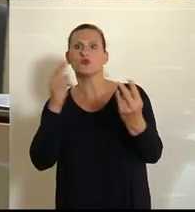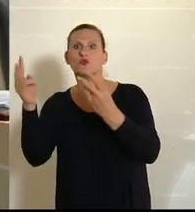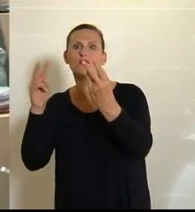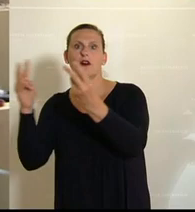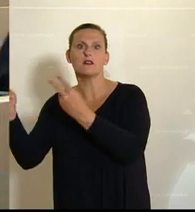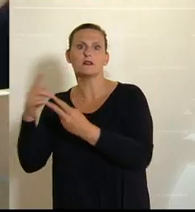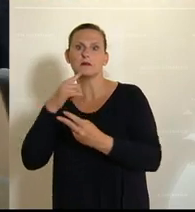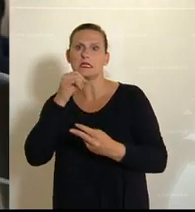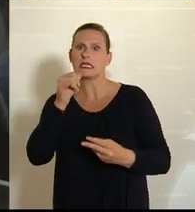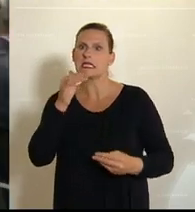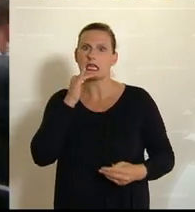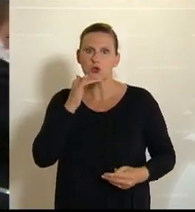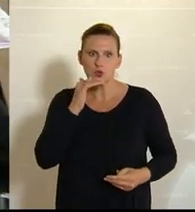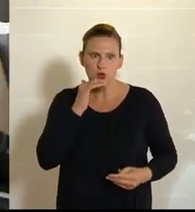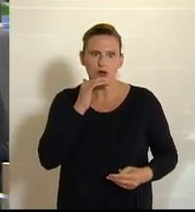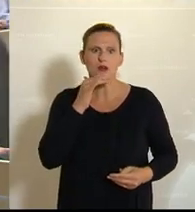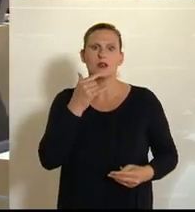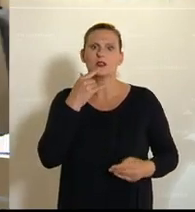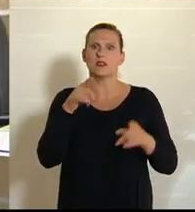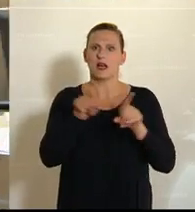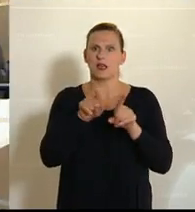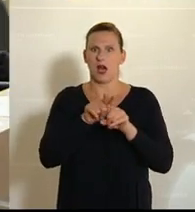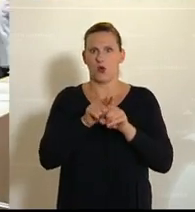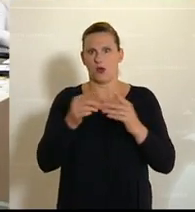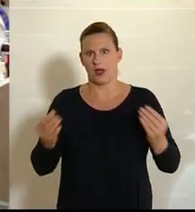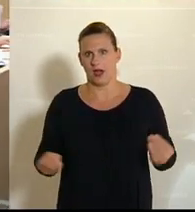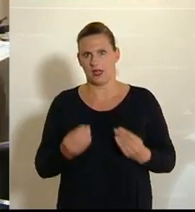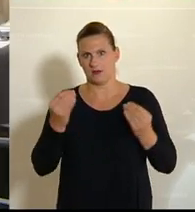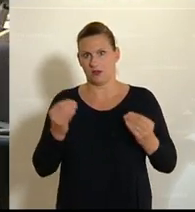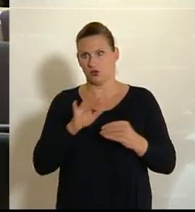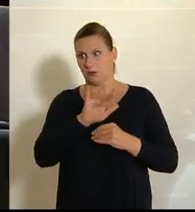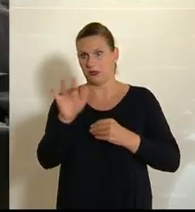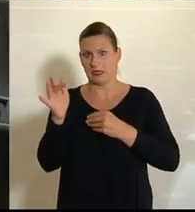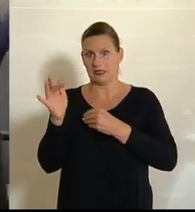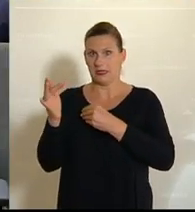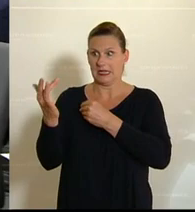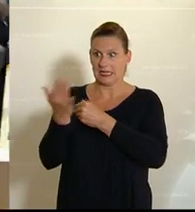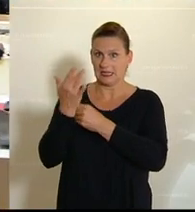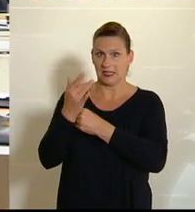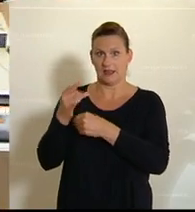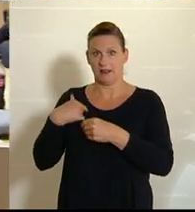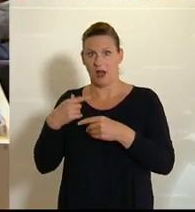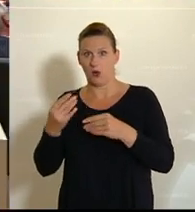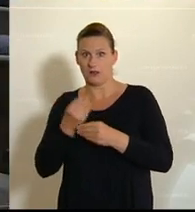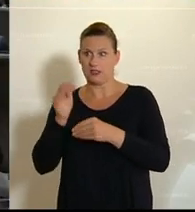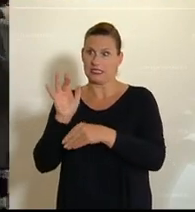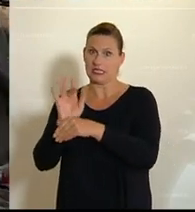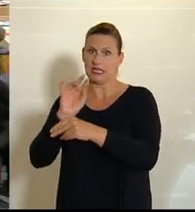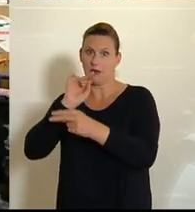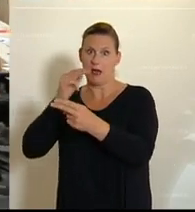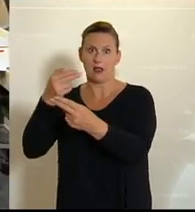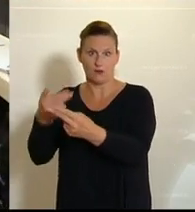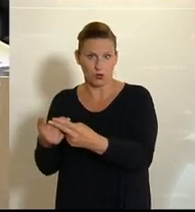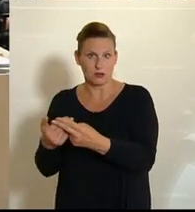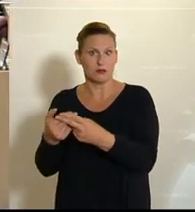nicht genug ist, dann sagt das vielleicht auch ein wenig über die Kritikfähigkeit der Kritiker aus, wenn man auf die Kritik